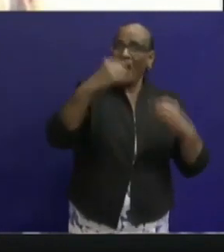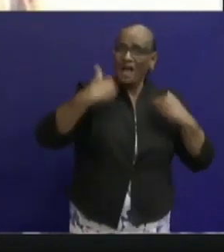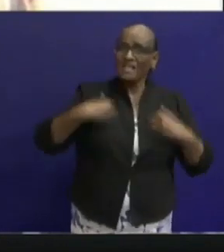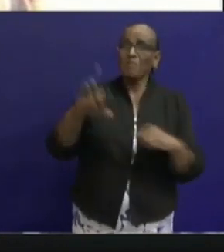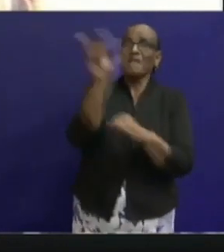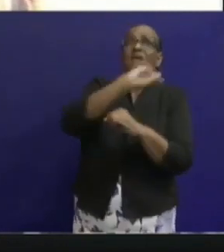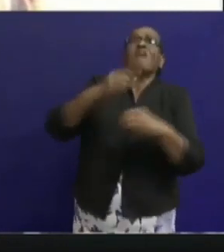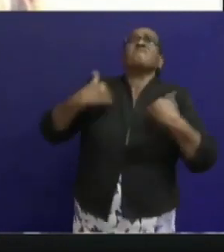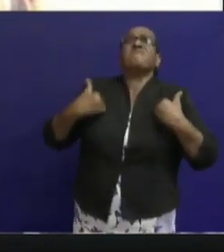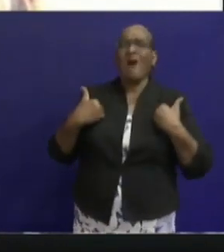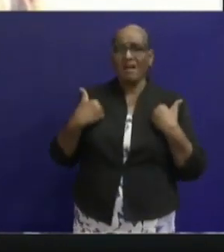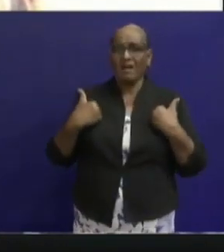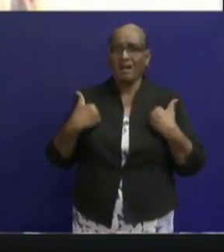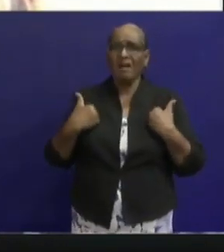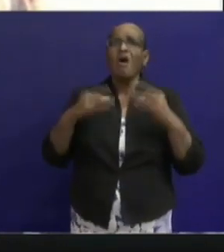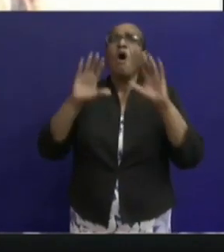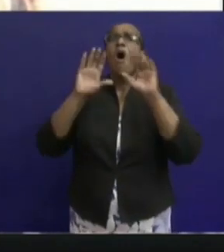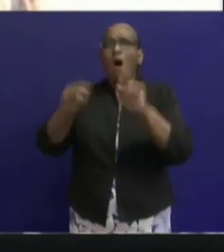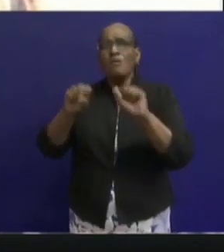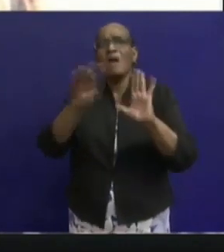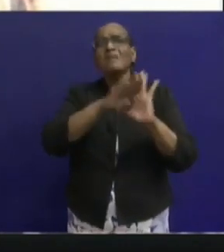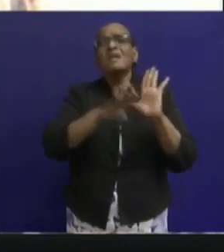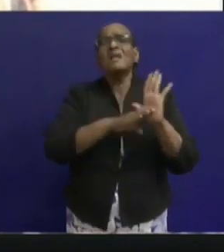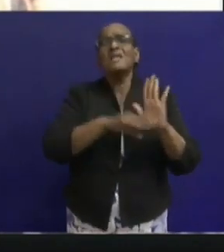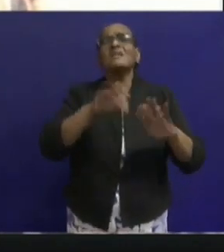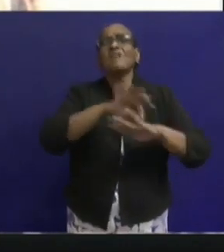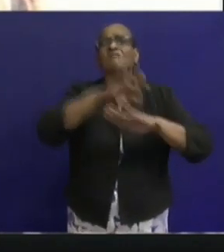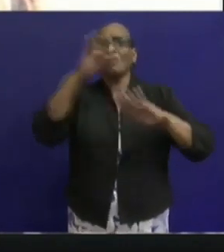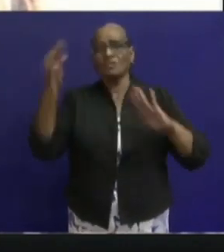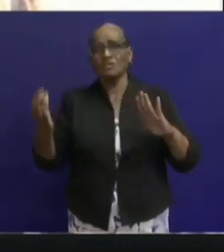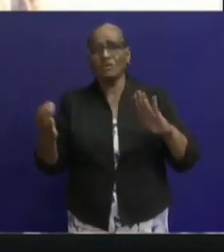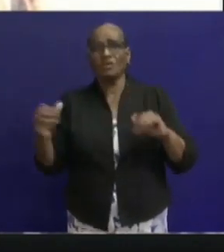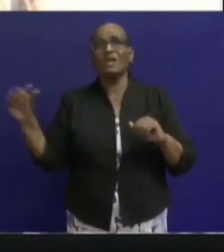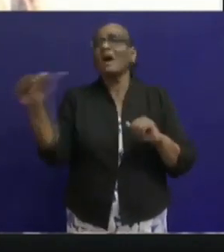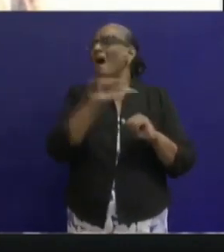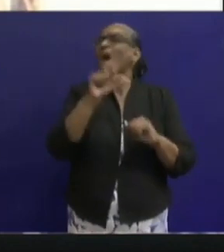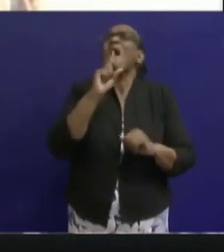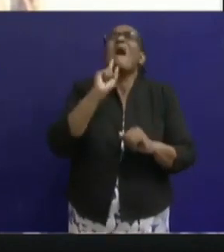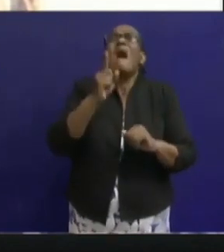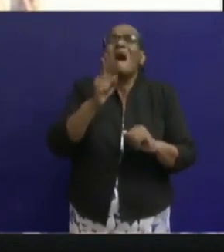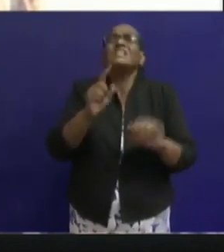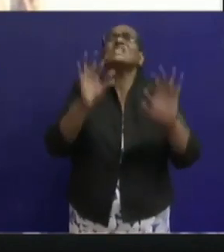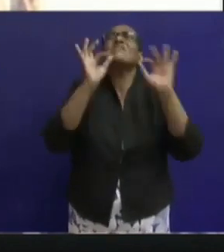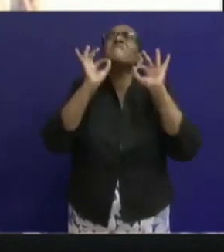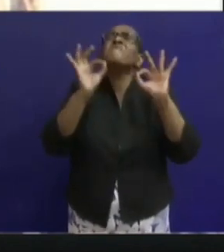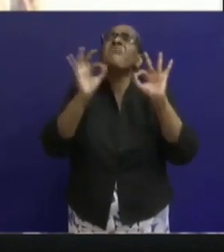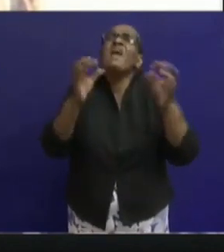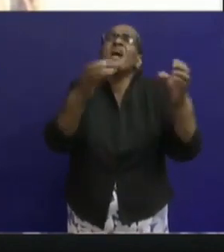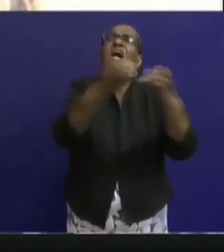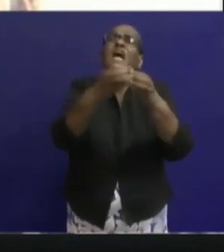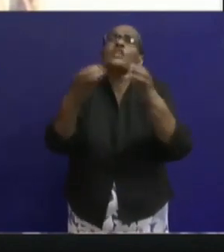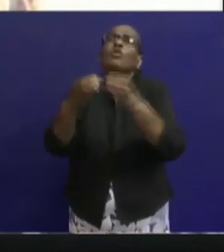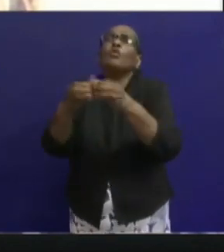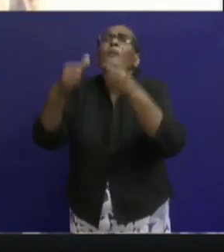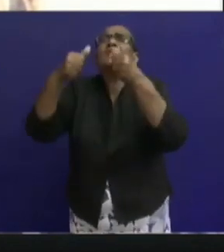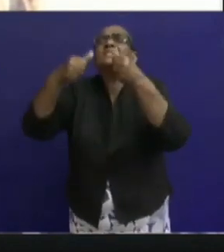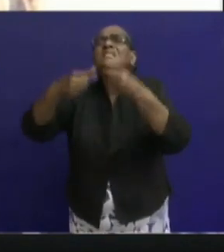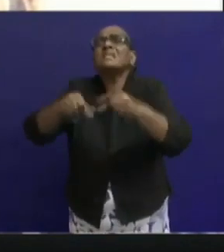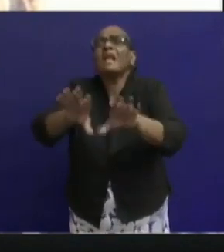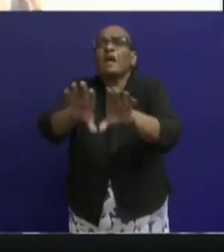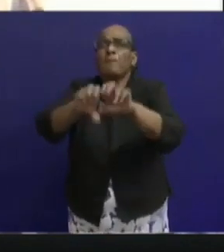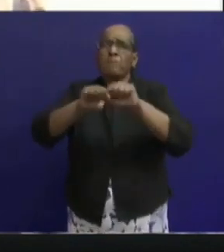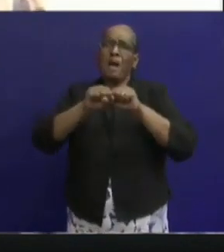gevaar. Houdt zich aan de regels van volksgezondheid. Anders gaan de veiligheidsdiensten zeer streng